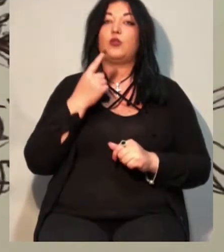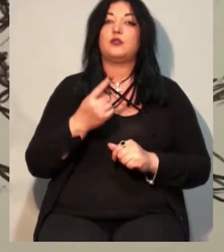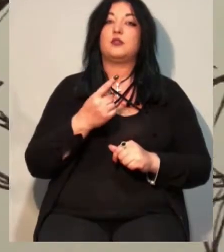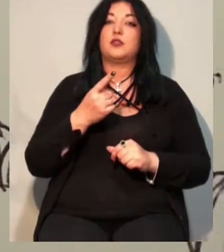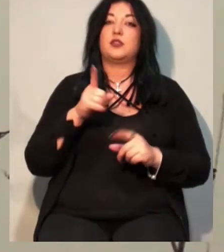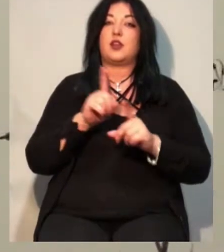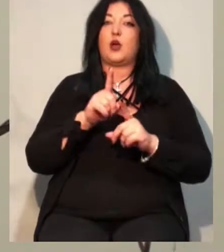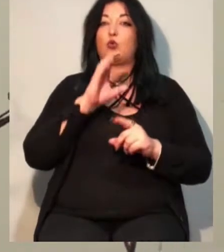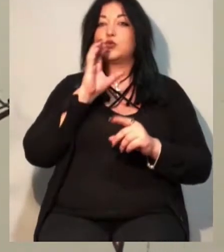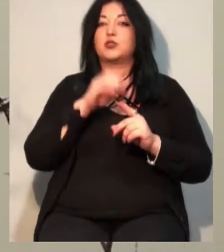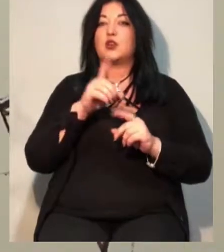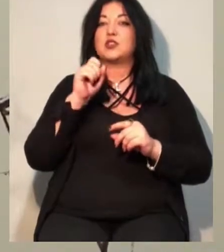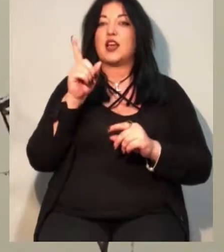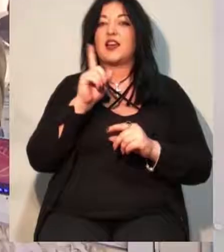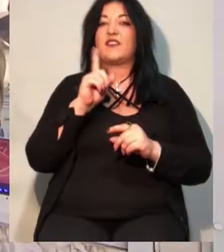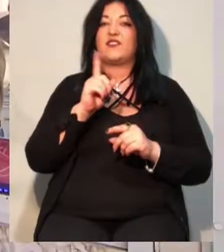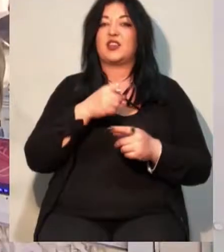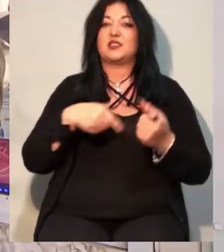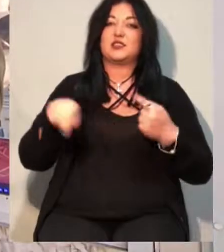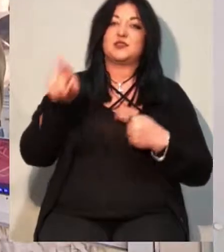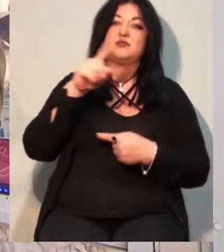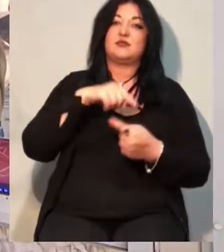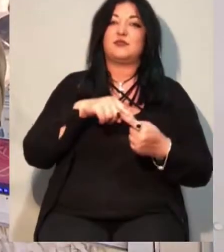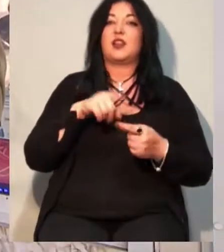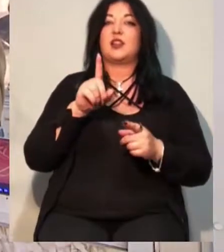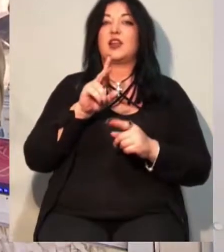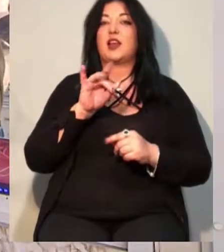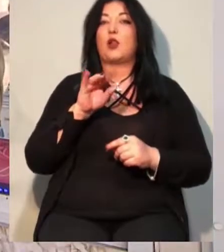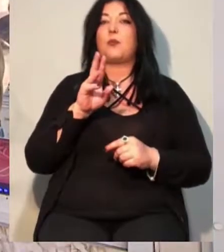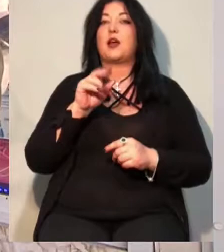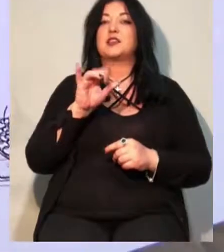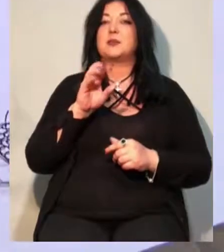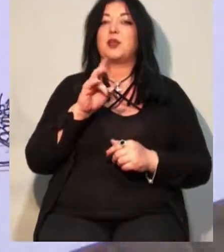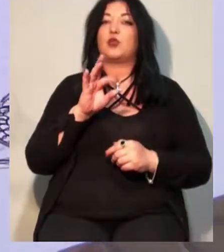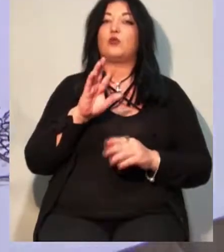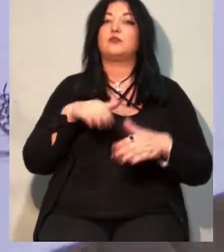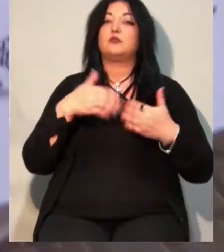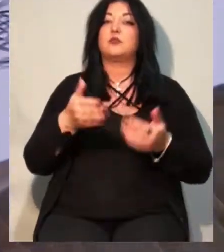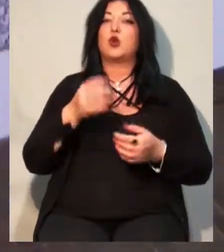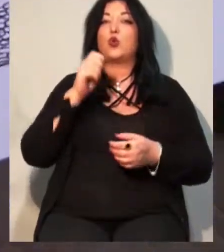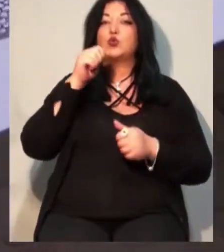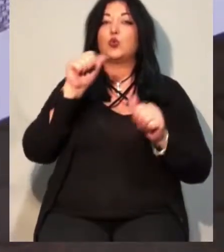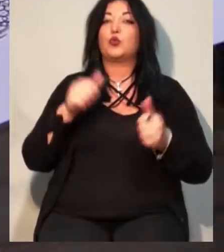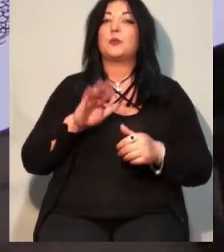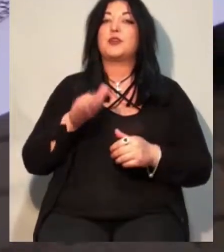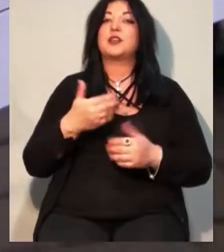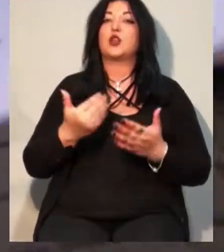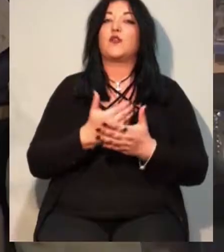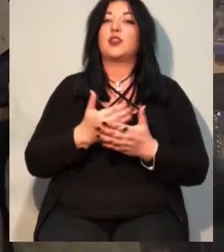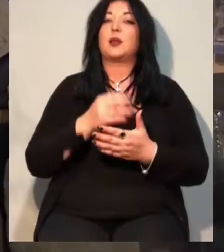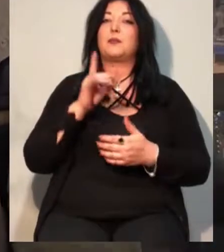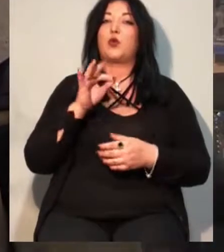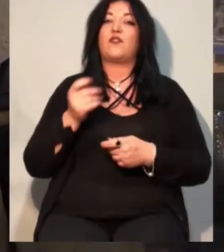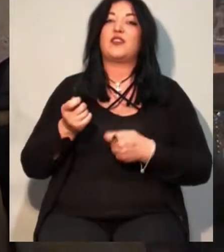яскіз майбутньої роботи Кирила Максименка. Митець розповідає, скульптуру вирішив зробити після новини про вивід монет з обігу.